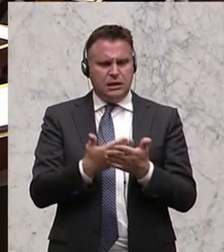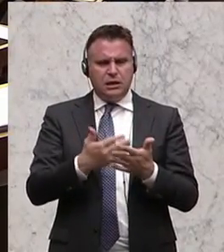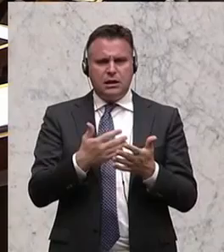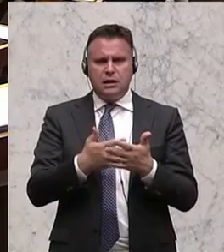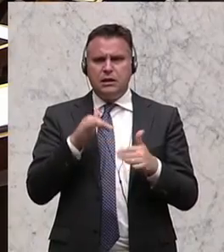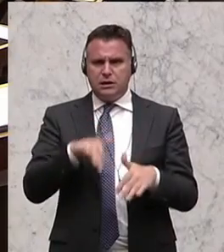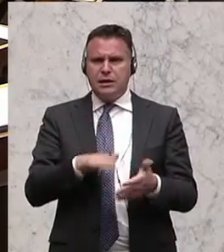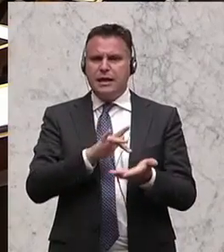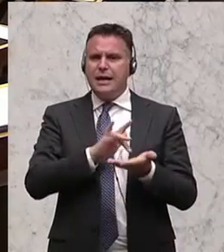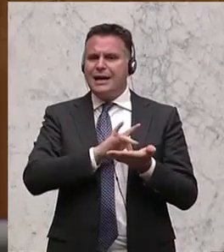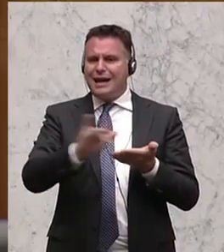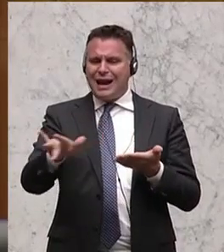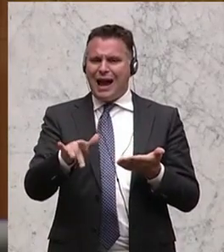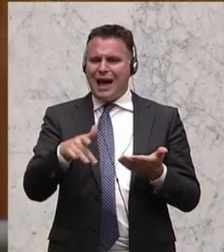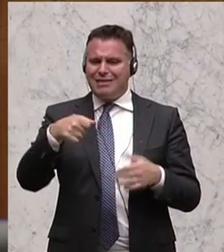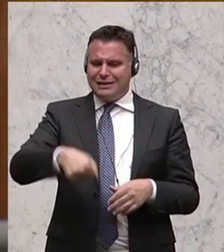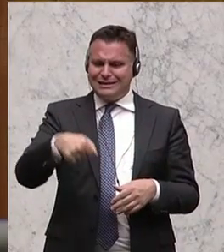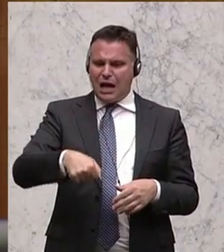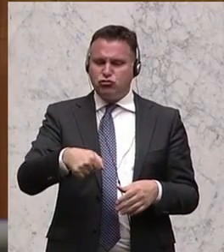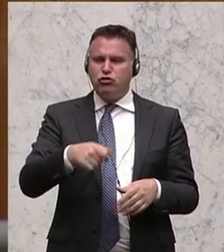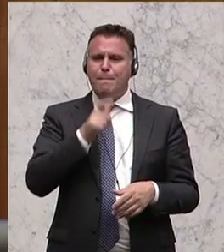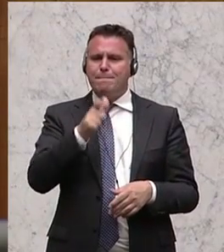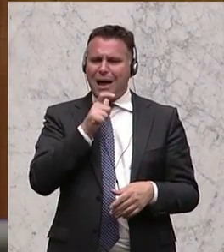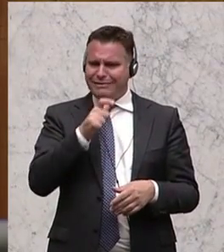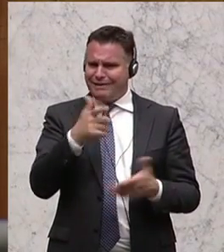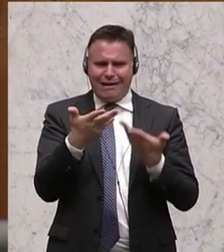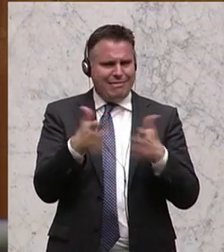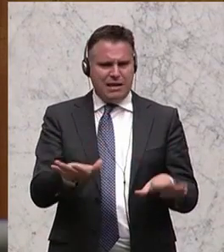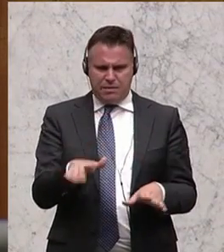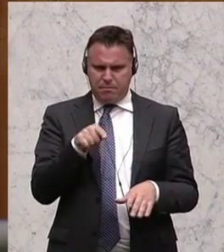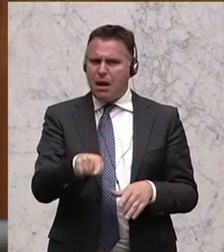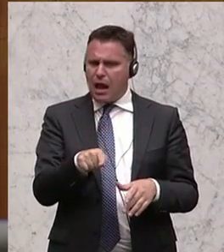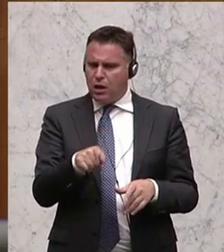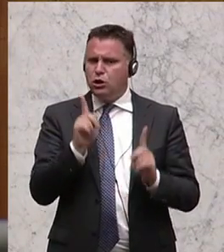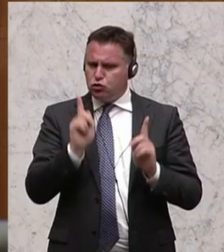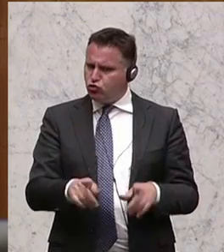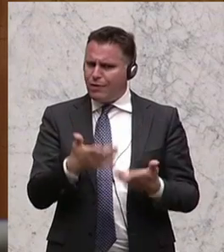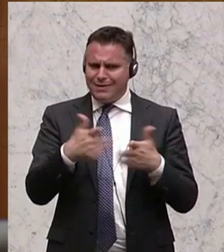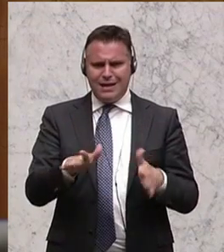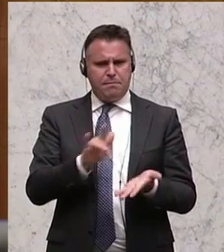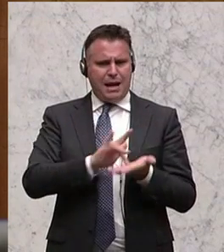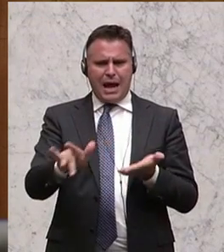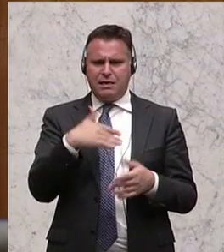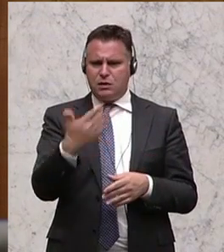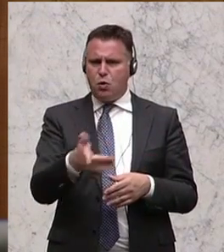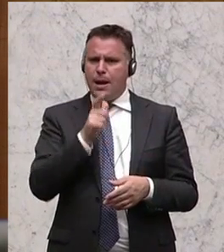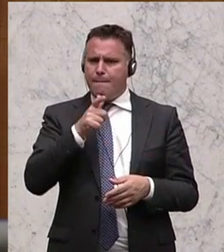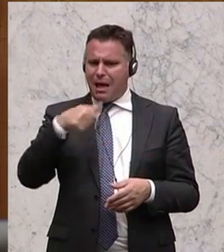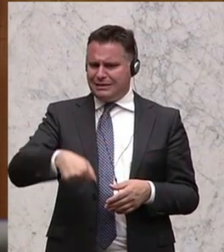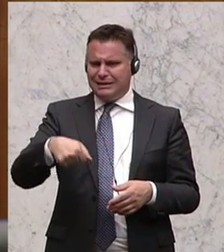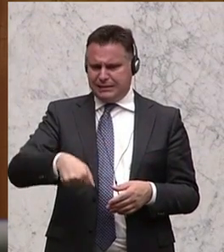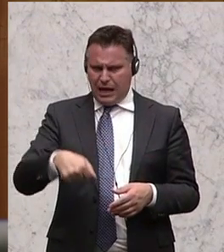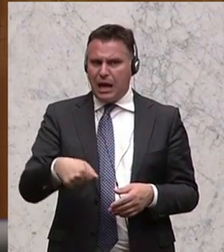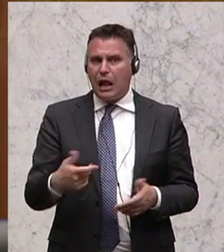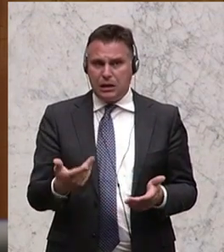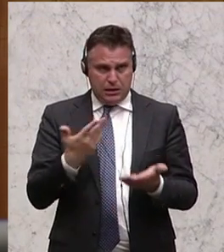Gratisabgabe von Kunststofftragetaschen. Das ist ein ganz maßgebliches Thema. Wir schaffen hier eine Verordnungsermächtigung. Auch das